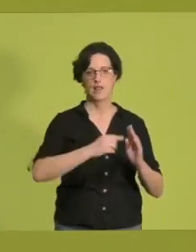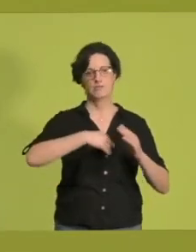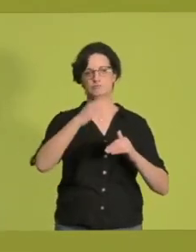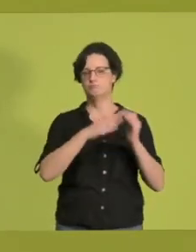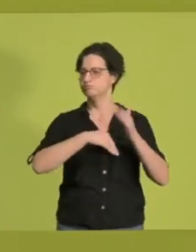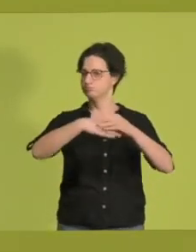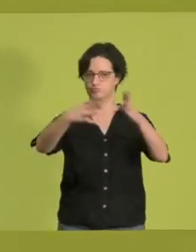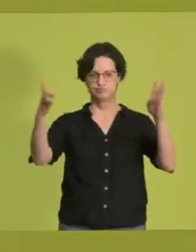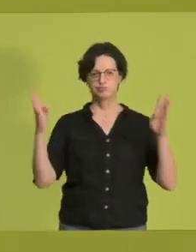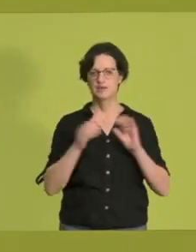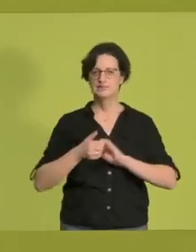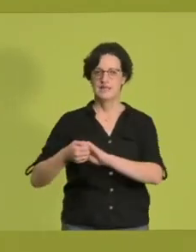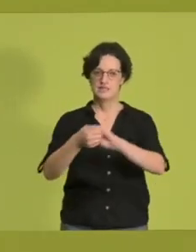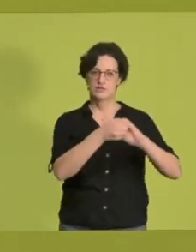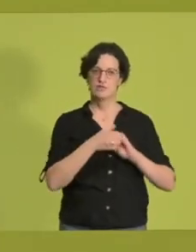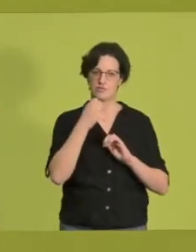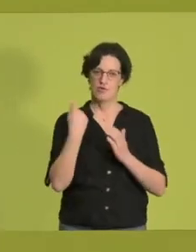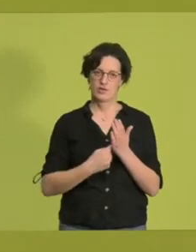Gesellschaft vorangehen wollen.